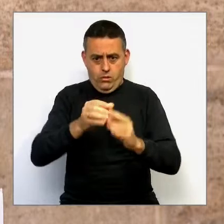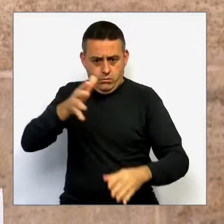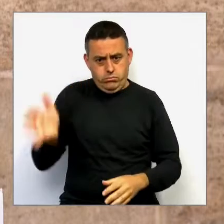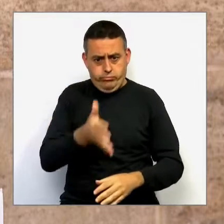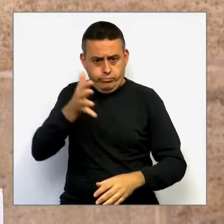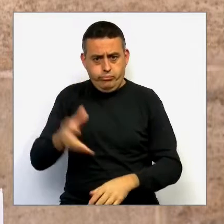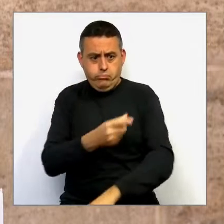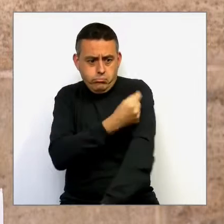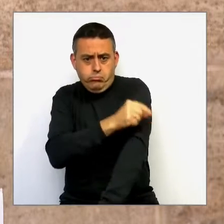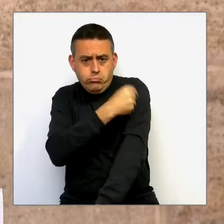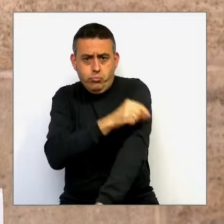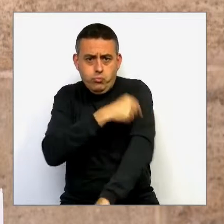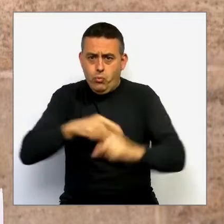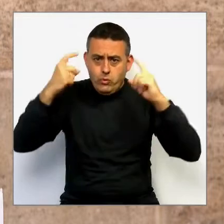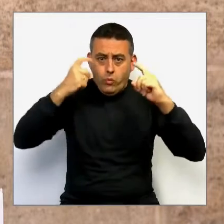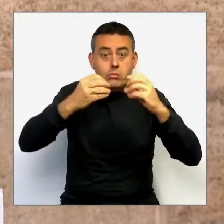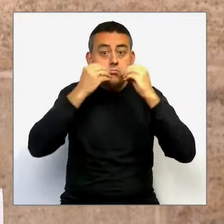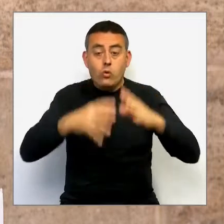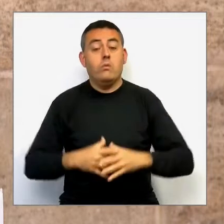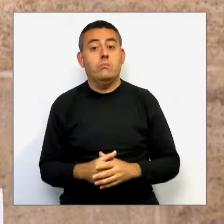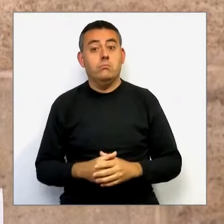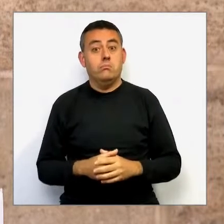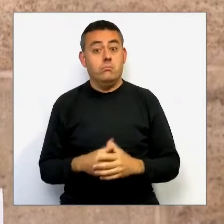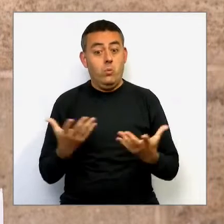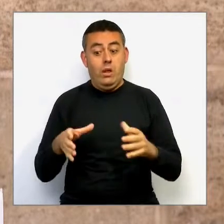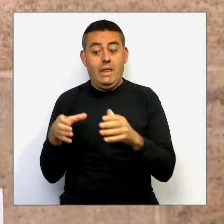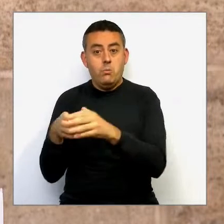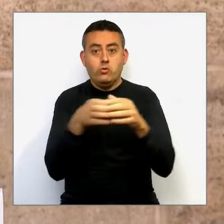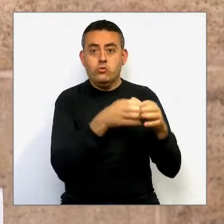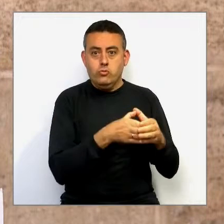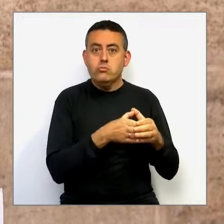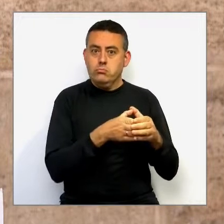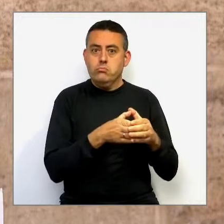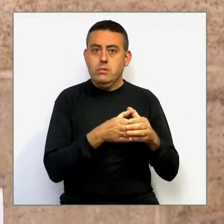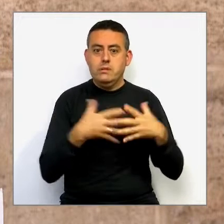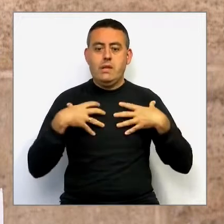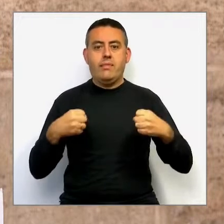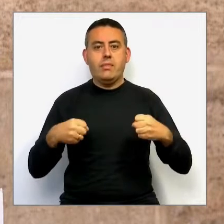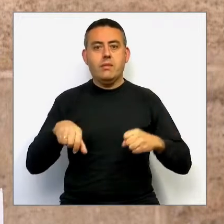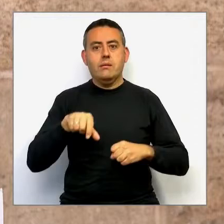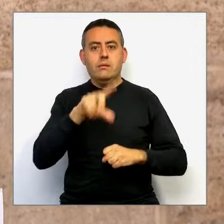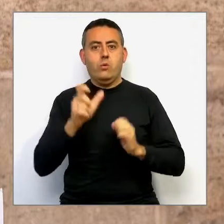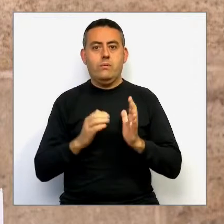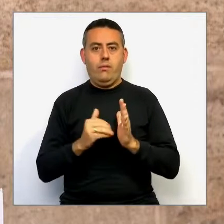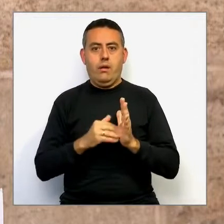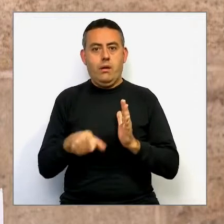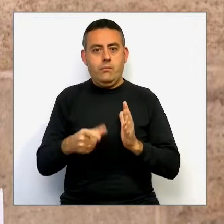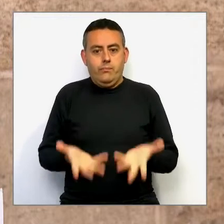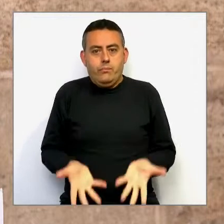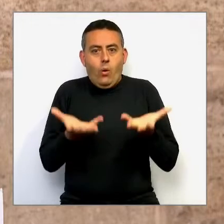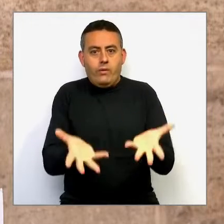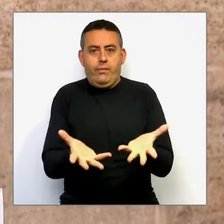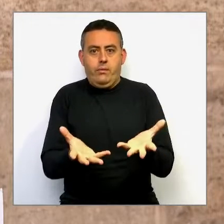De tots aquells equips de vacunació que la sanitat valenciana ha posat a disposició d'aquest procés.